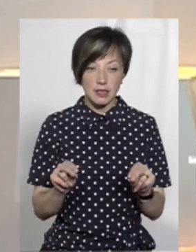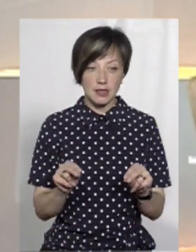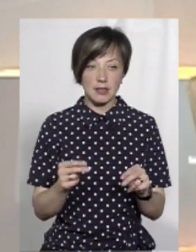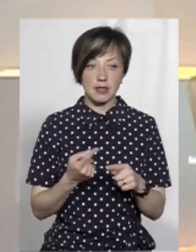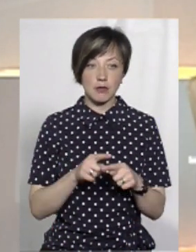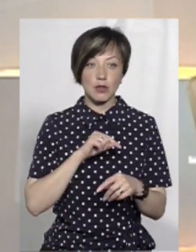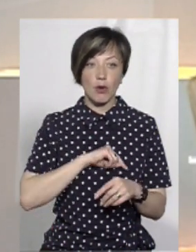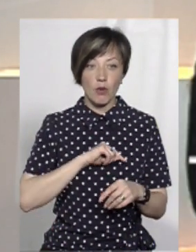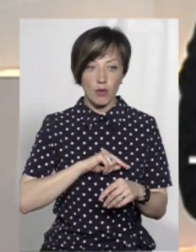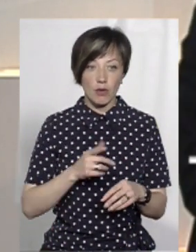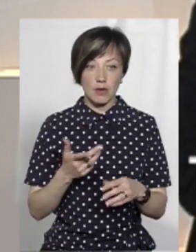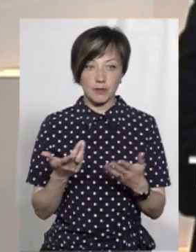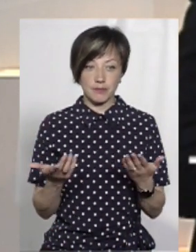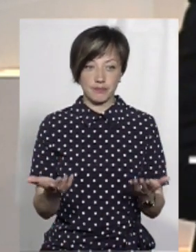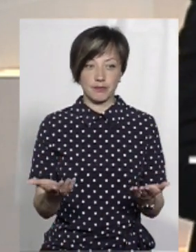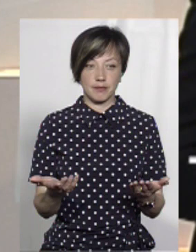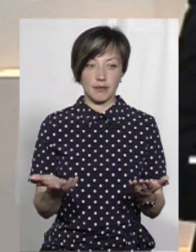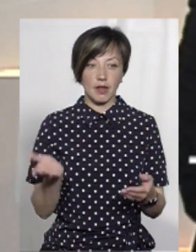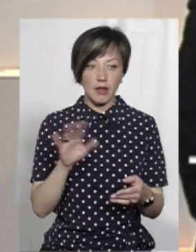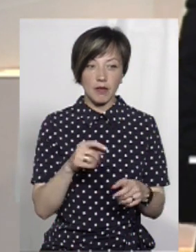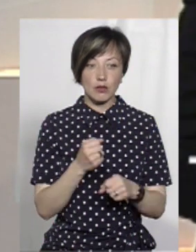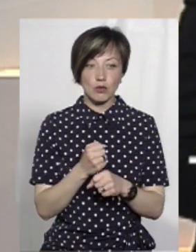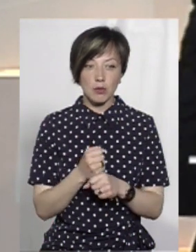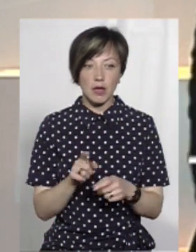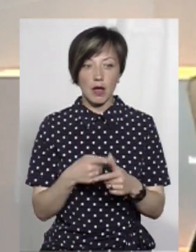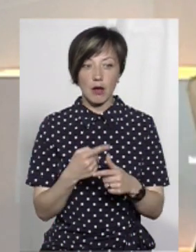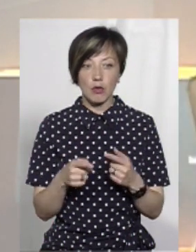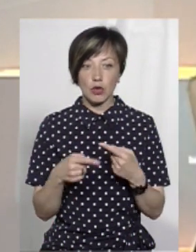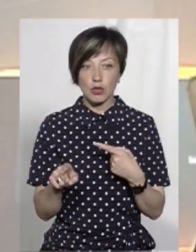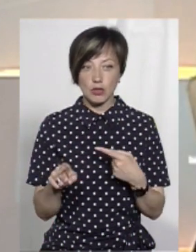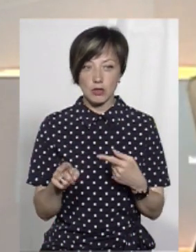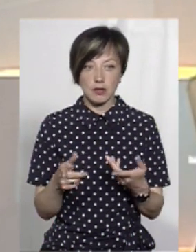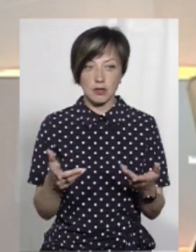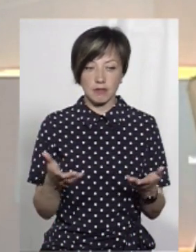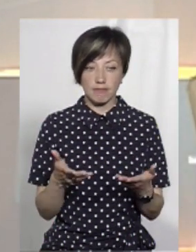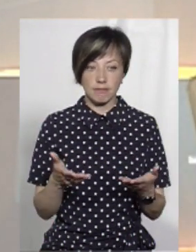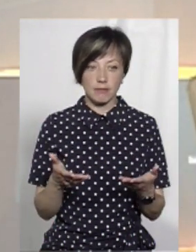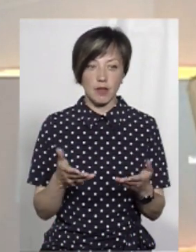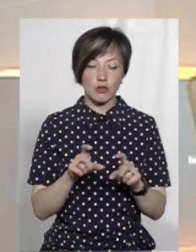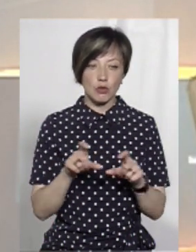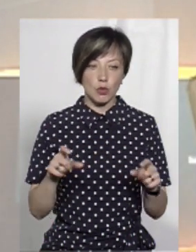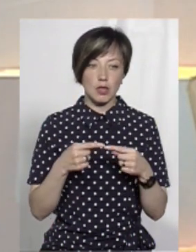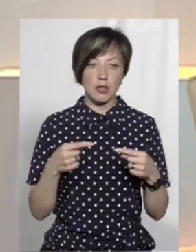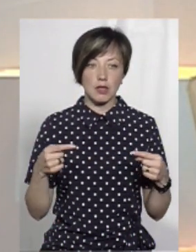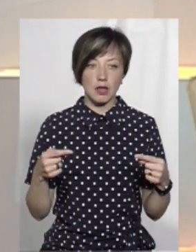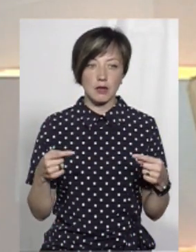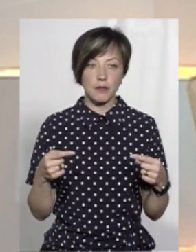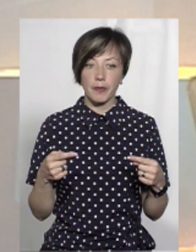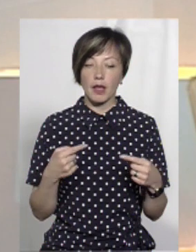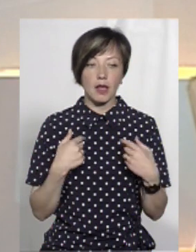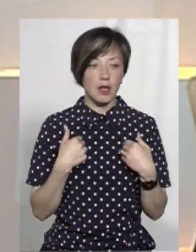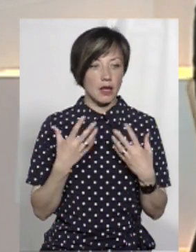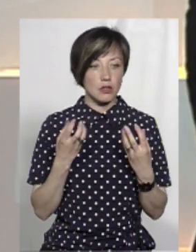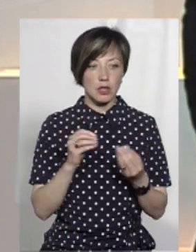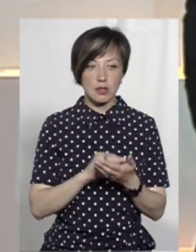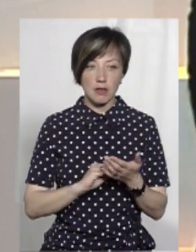педагоги, це психологи. Ну, тобто, давайте щось робити, або там інші моменти, якщо ми беремо школи і так. Тому, я